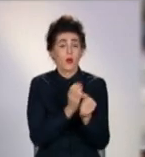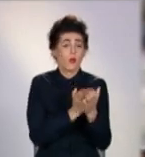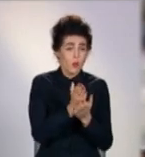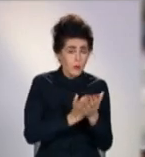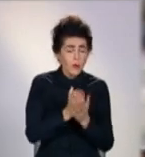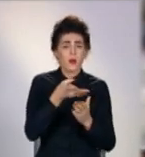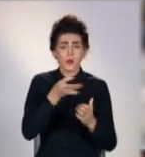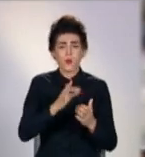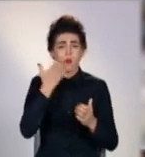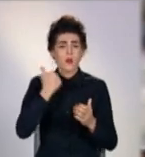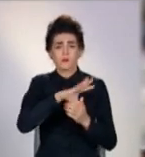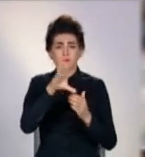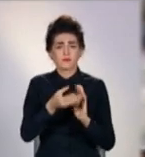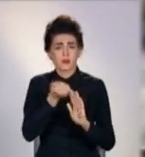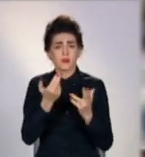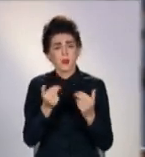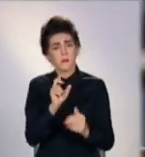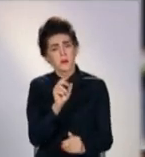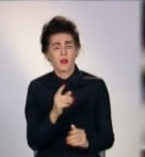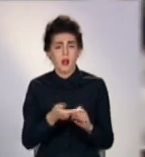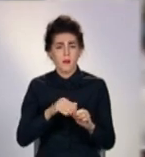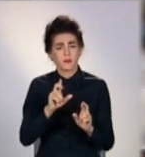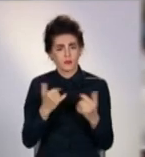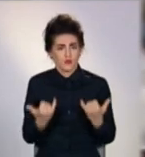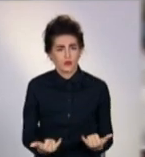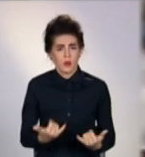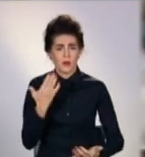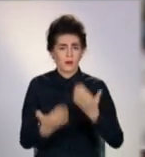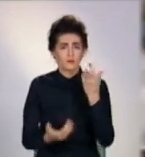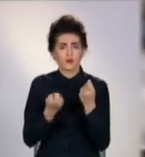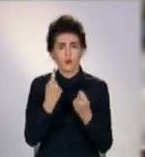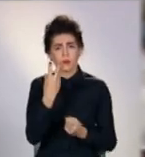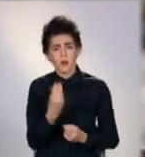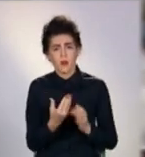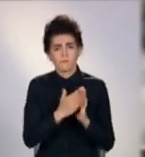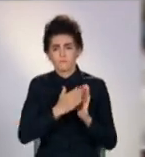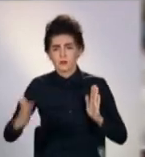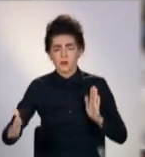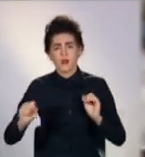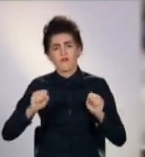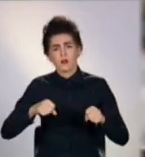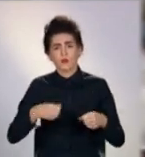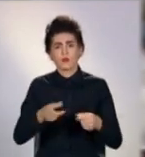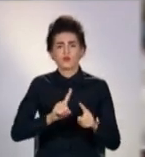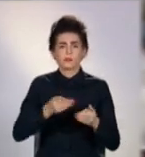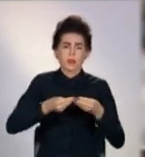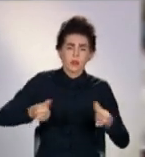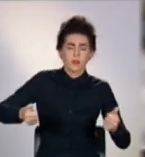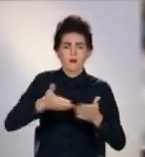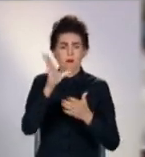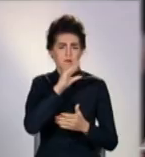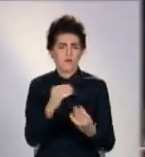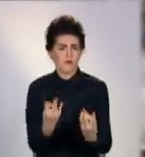коли все це витягнули, сказали, що добре, що саме зараз. Якщо б ще на день затягнули, воно б розплавилось і